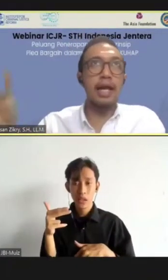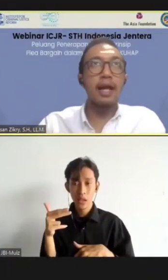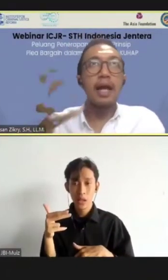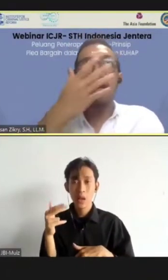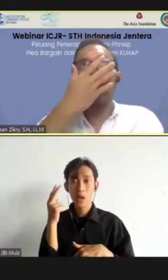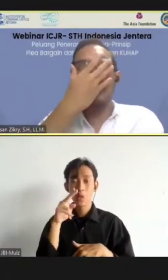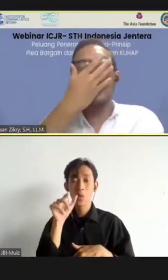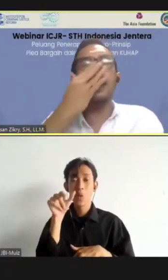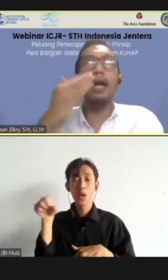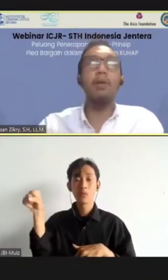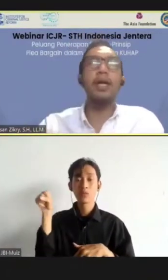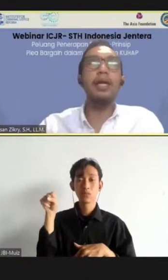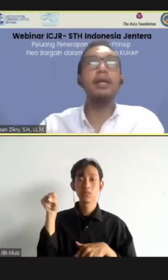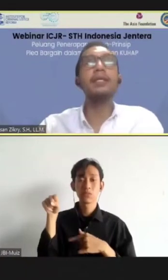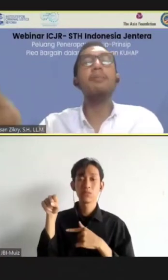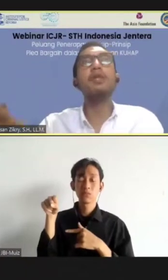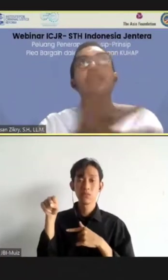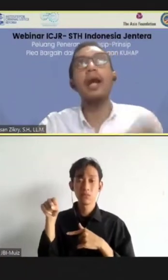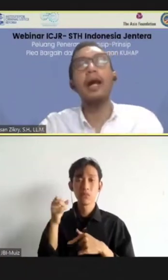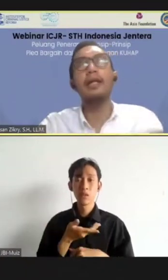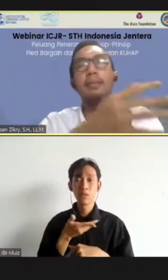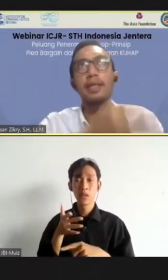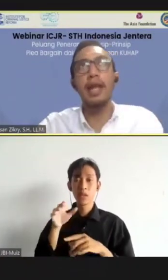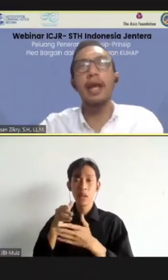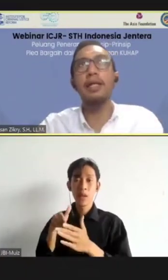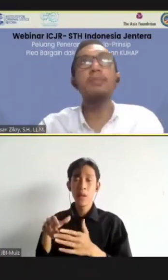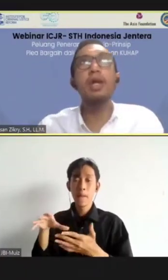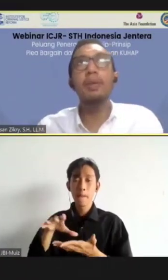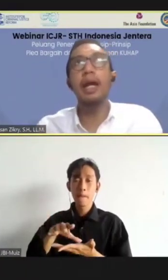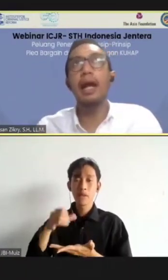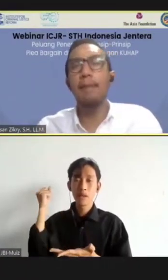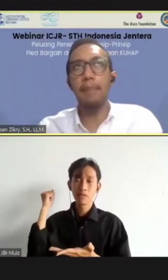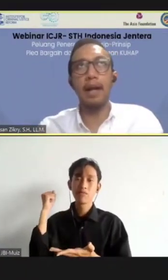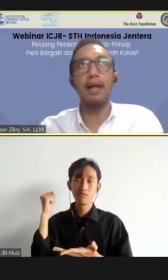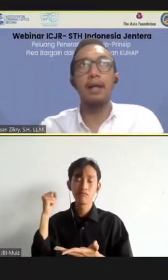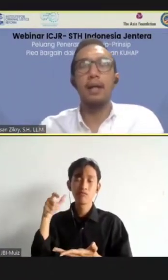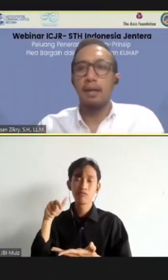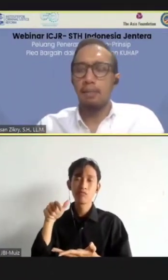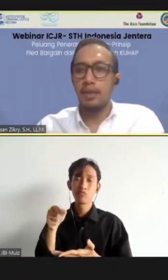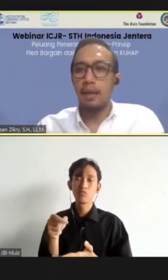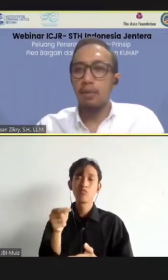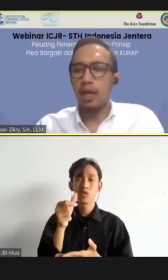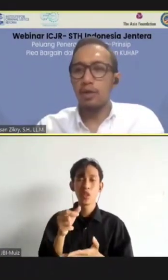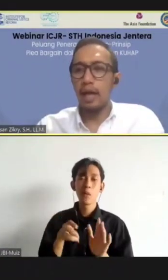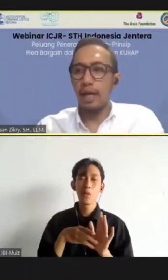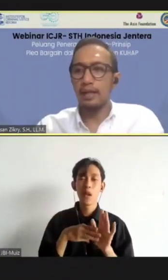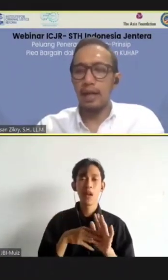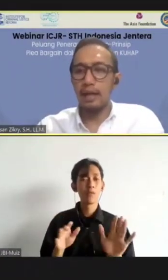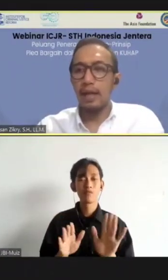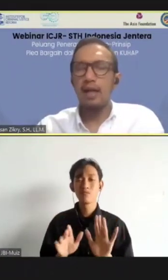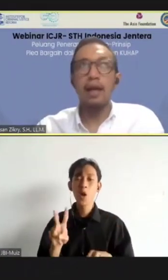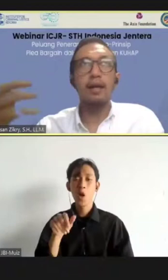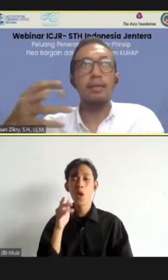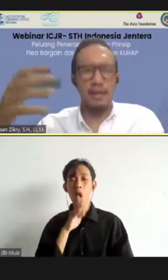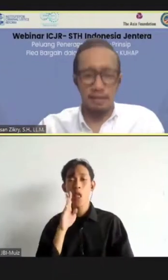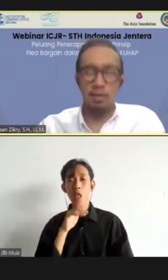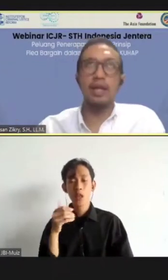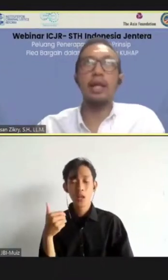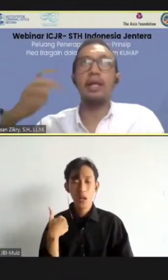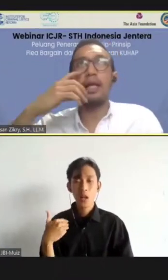bagi terdakwa yang ingin mencabut keterangannya di persidangan, itu bukan perkara gampang. Mencabut harus ada alasannya,